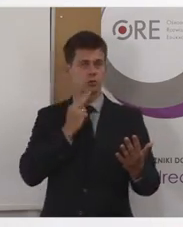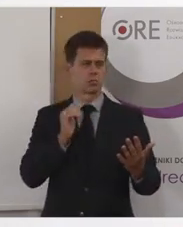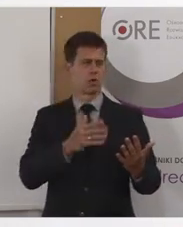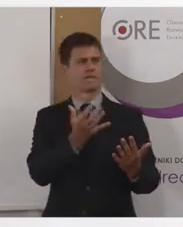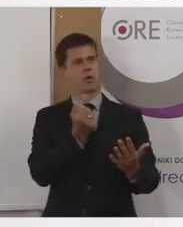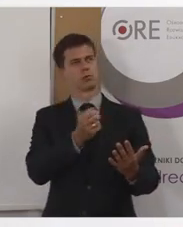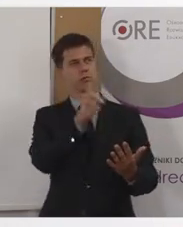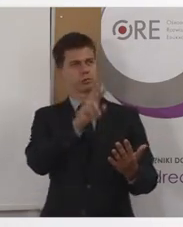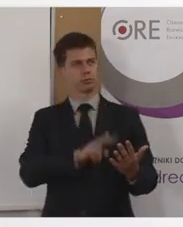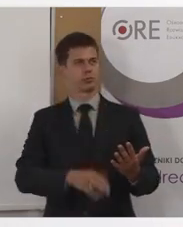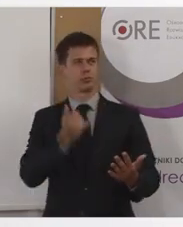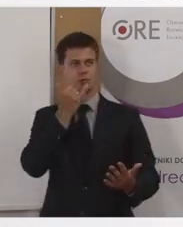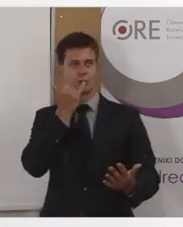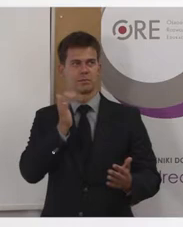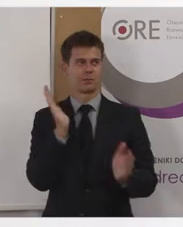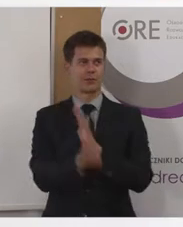zakresie.